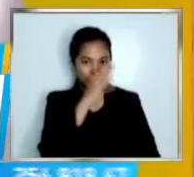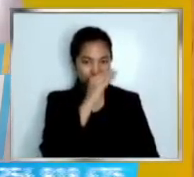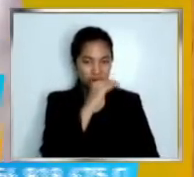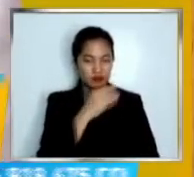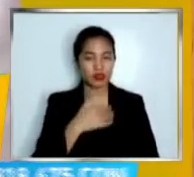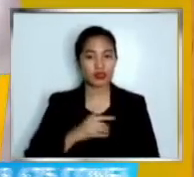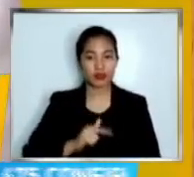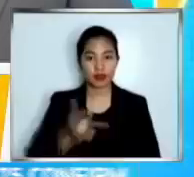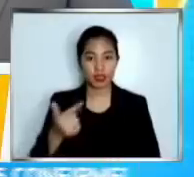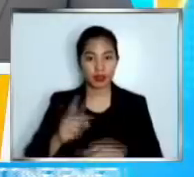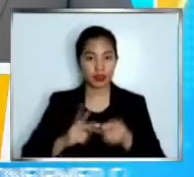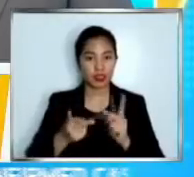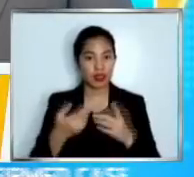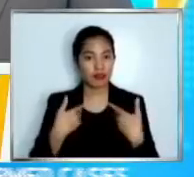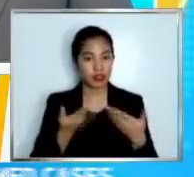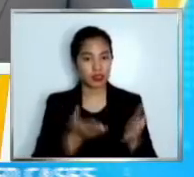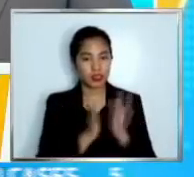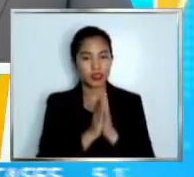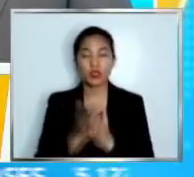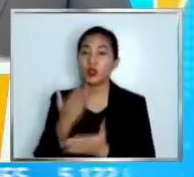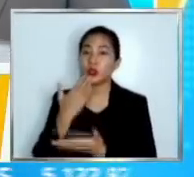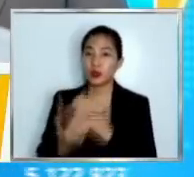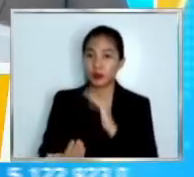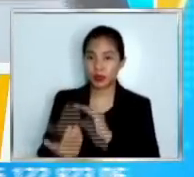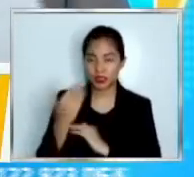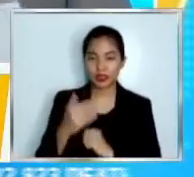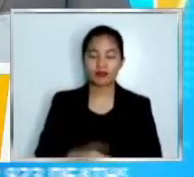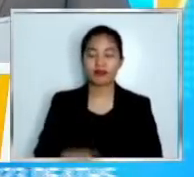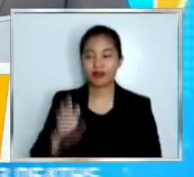Sige. Hi, good morning po. Good morning po, Sekretary.